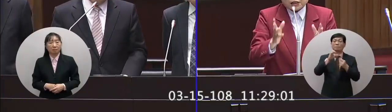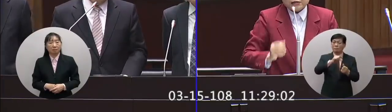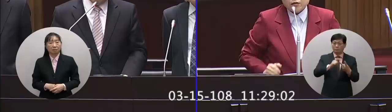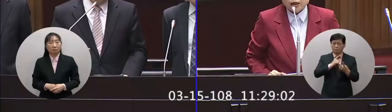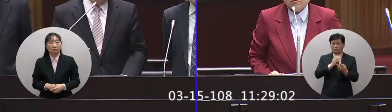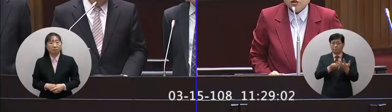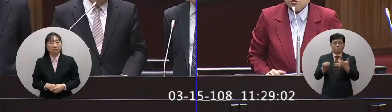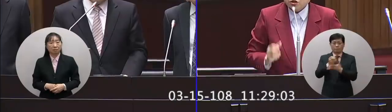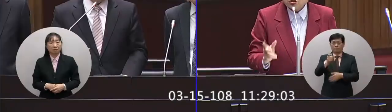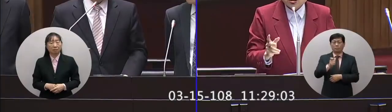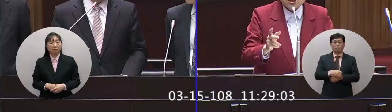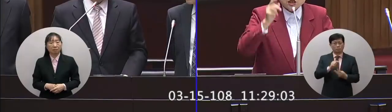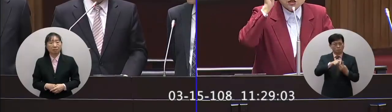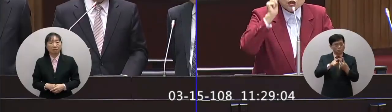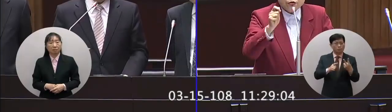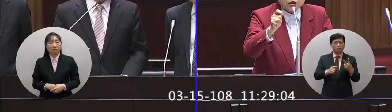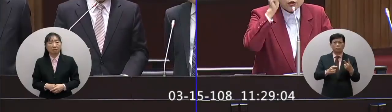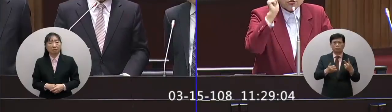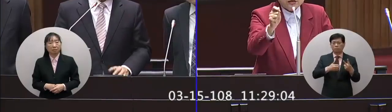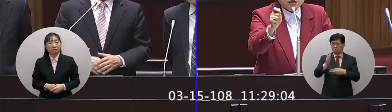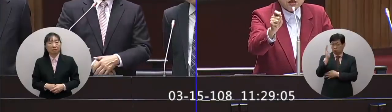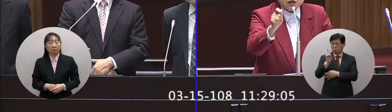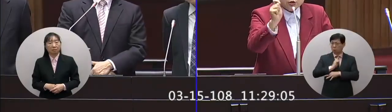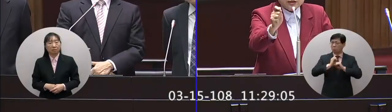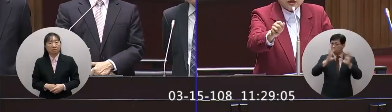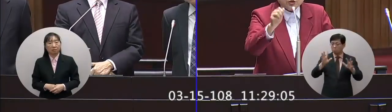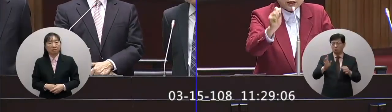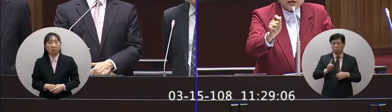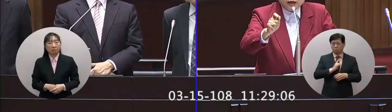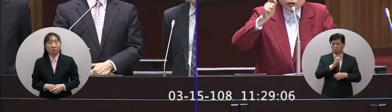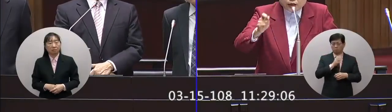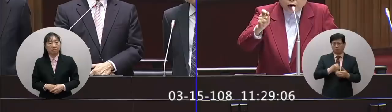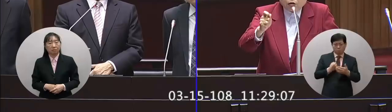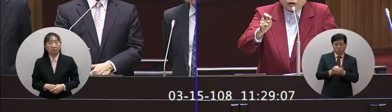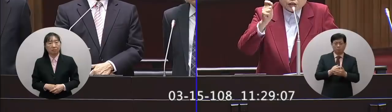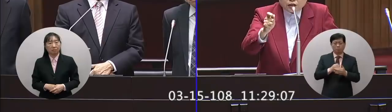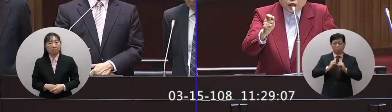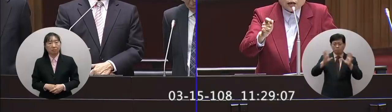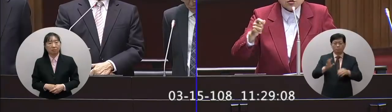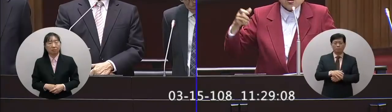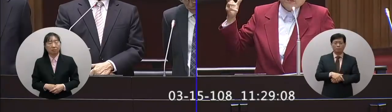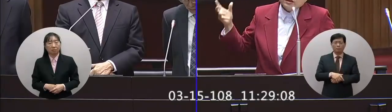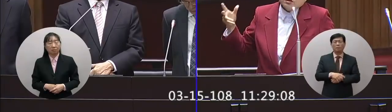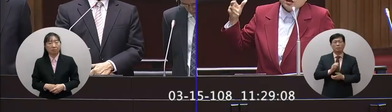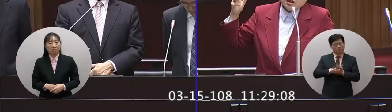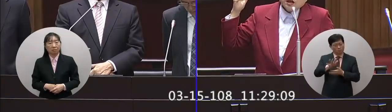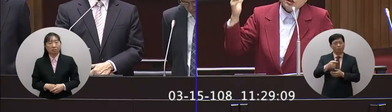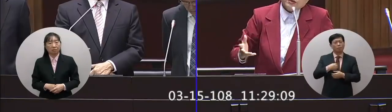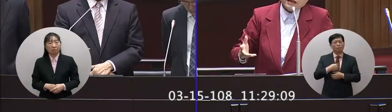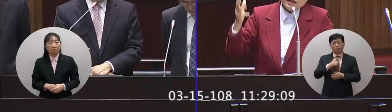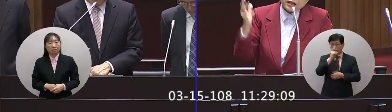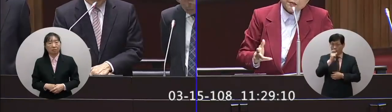一個不得再申籤這就是一個政府的宣策那個宣導的政策就是我們